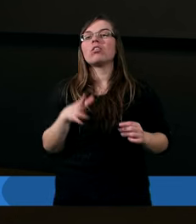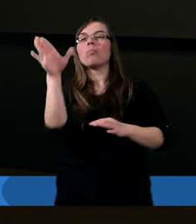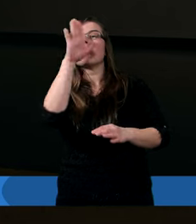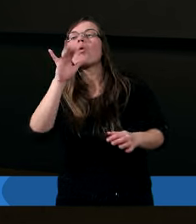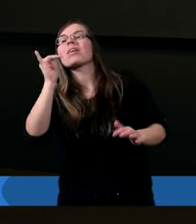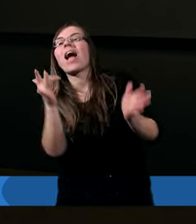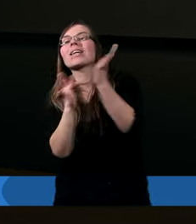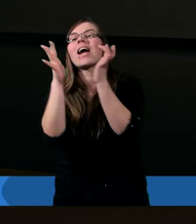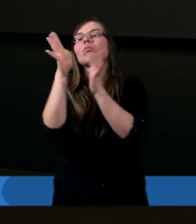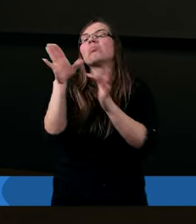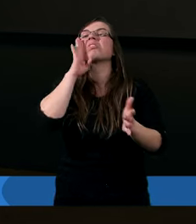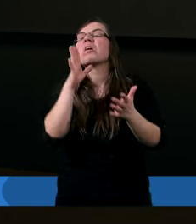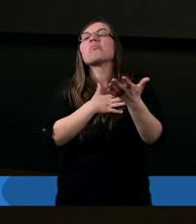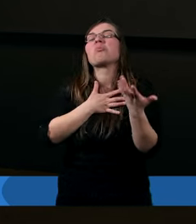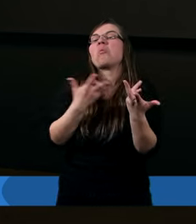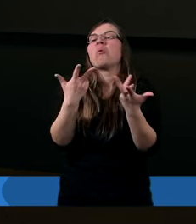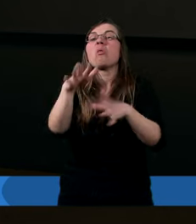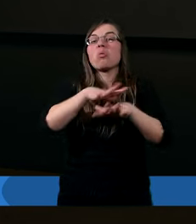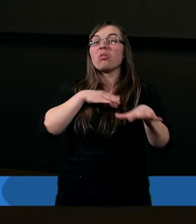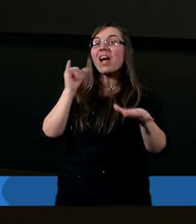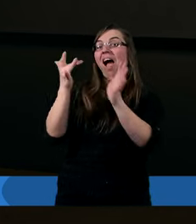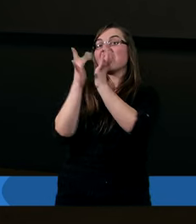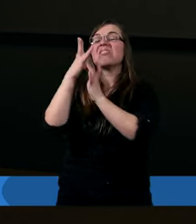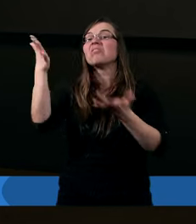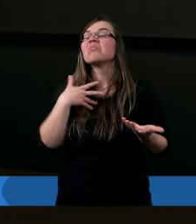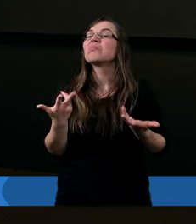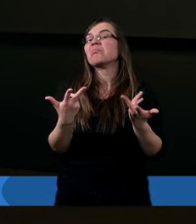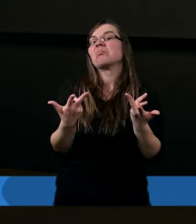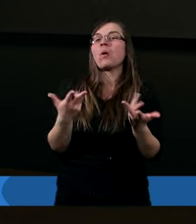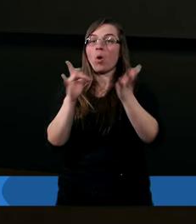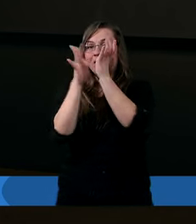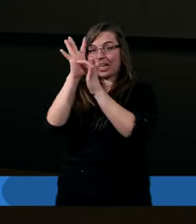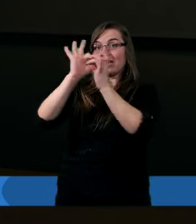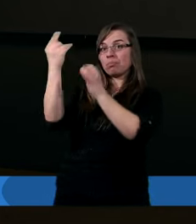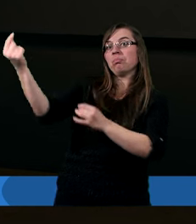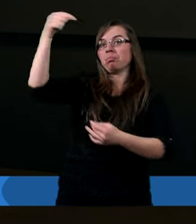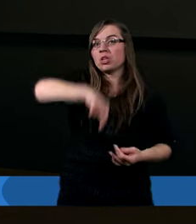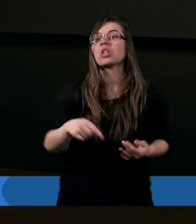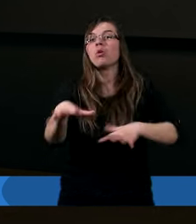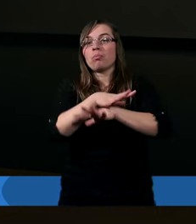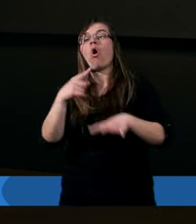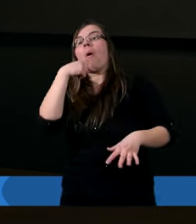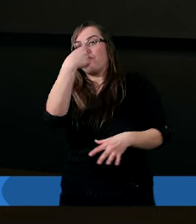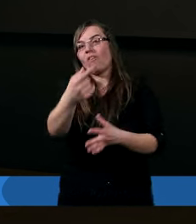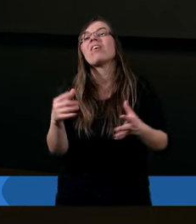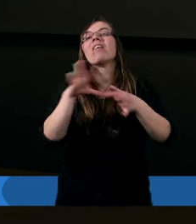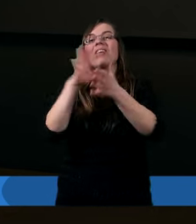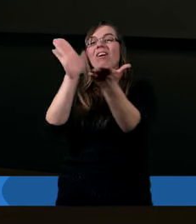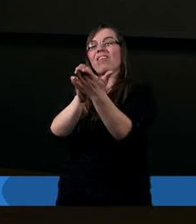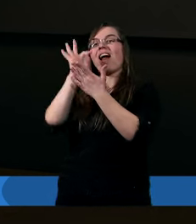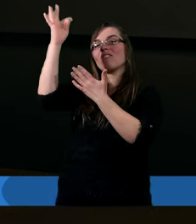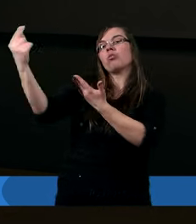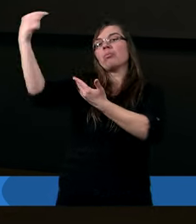Bóg, jak Jezus Chrystus. Bo gdy Chrystus przyjdzie po wtóre, to powiedział, że przyjdzie w chwale